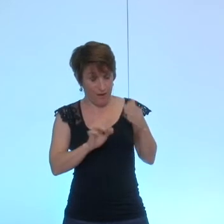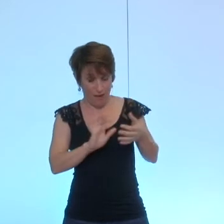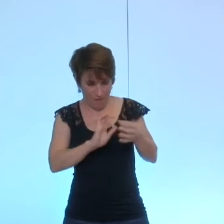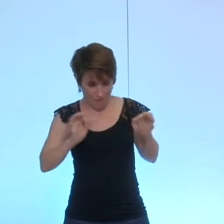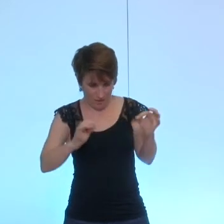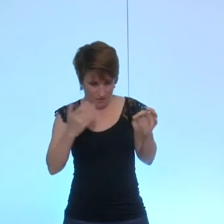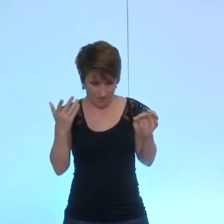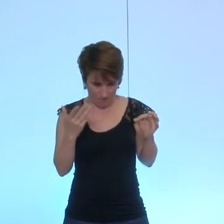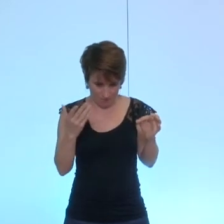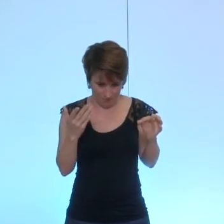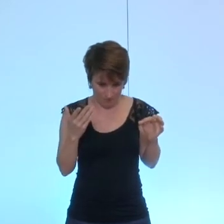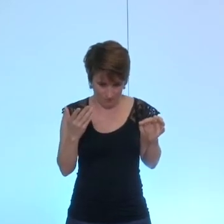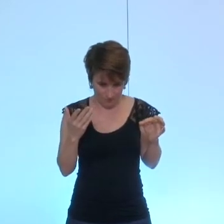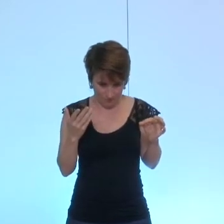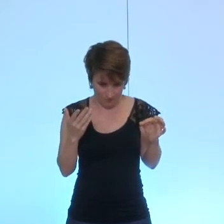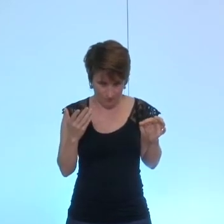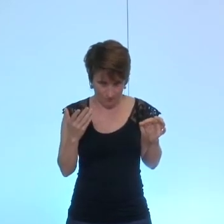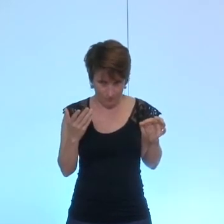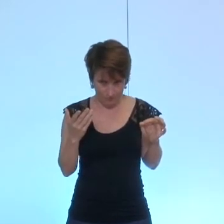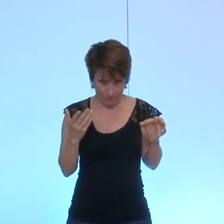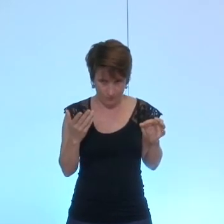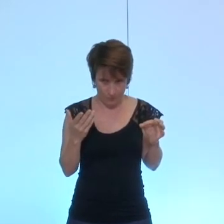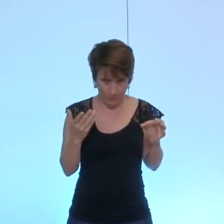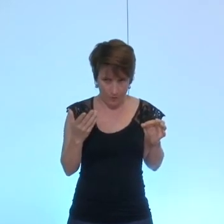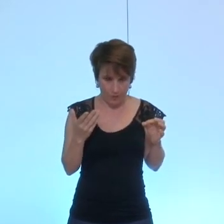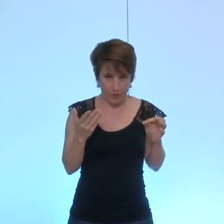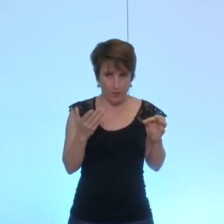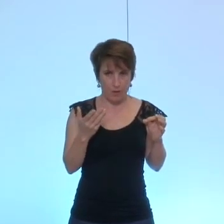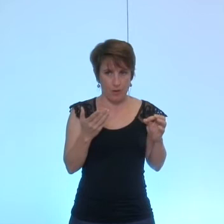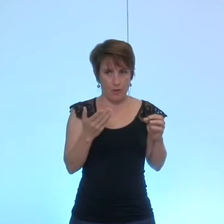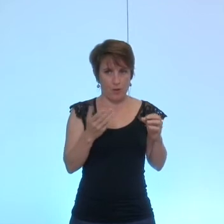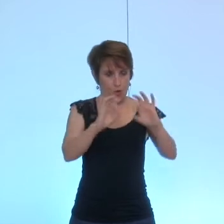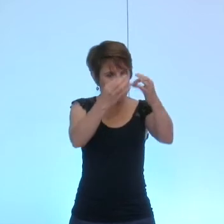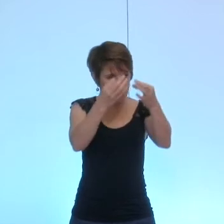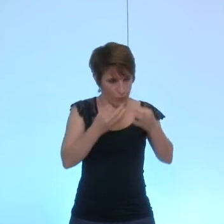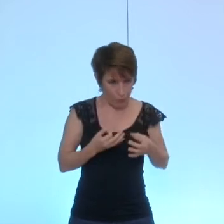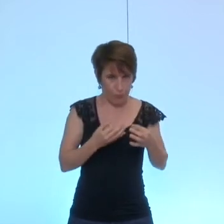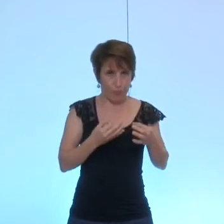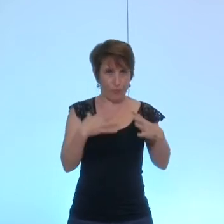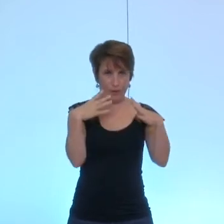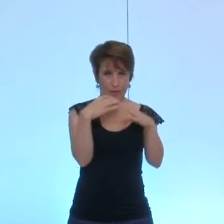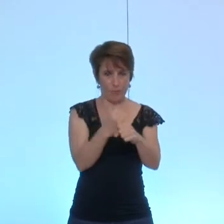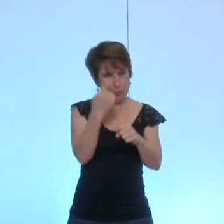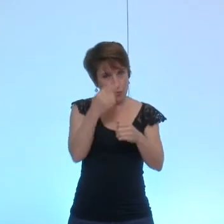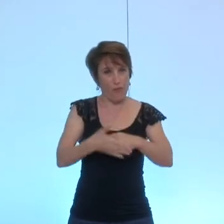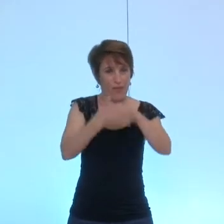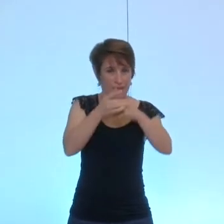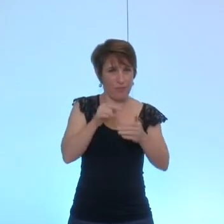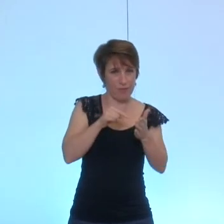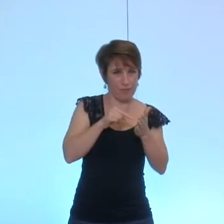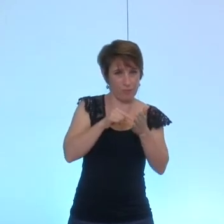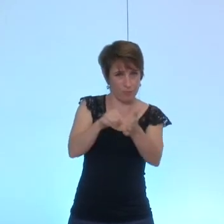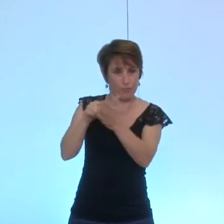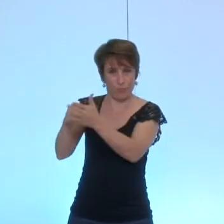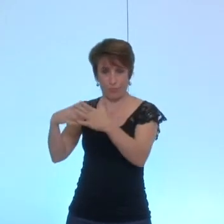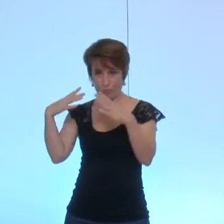'un état récapitulatif des aides versées aux élus bénéficiaires sera communiqué non pas au conseil mais